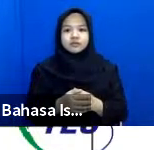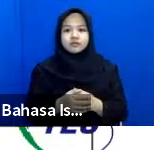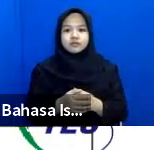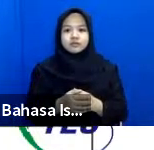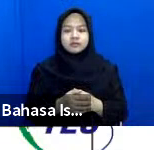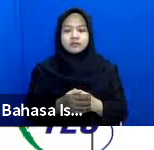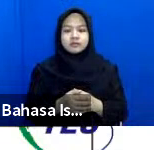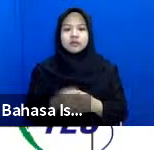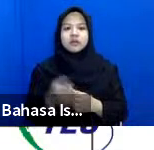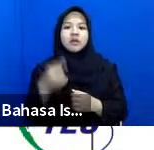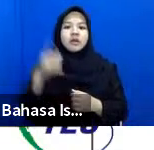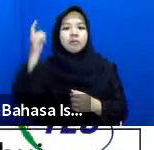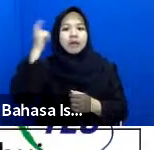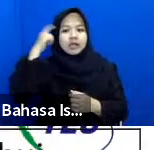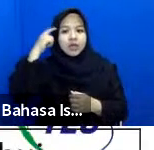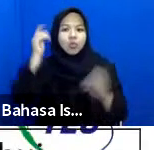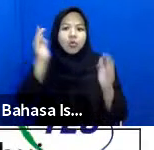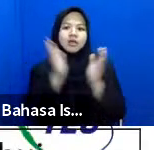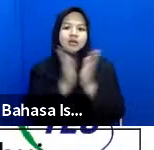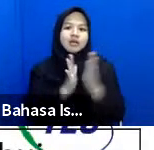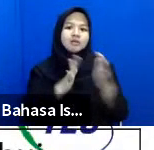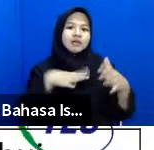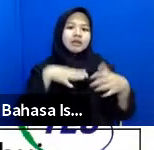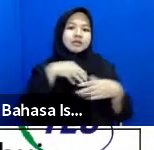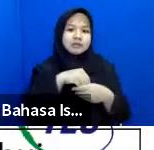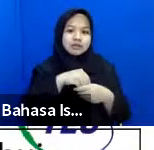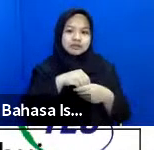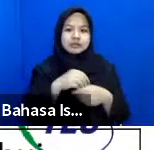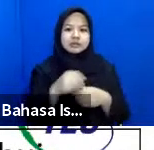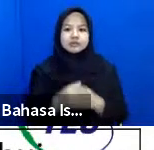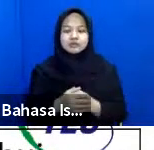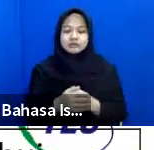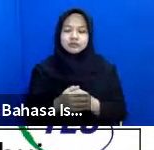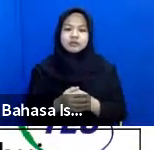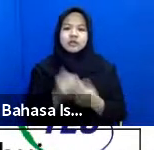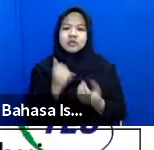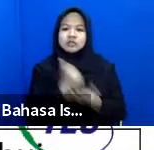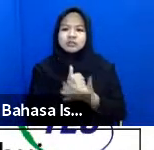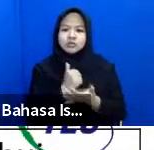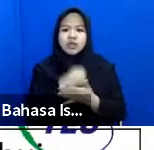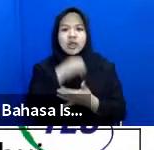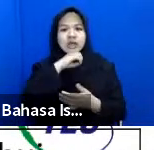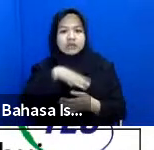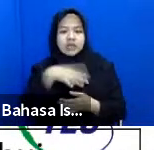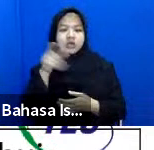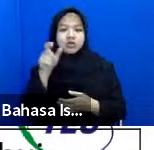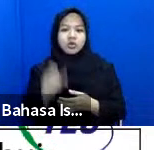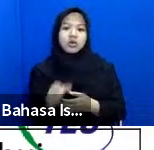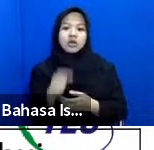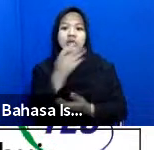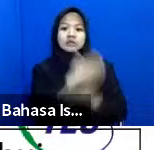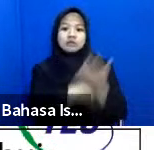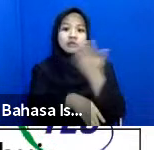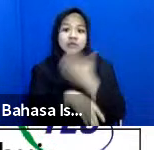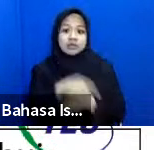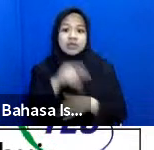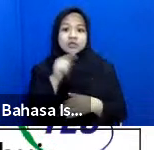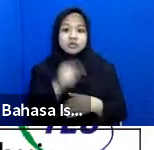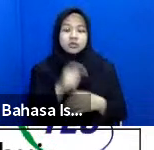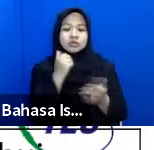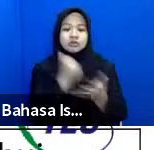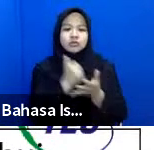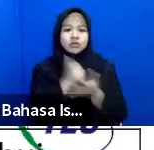yaitu pengetahuan dan partisipasi jadi sebetulnya lansia dan orang dengan disabilitas